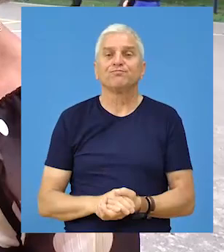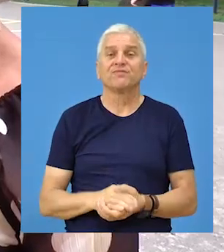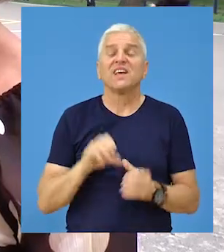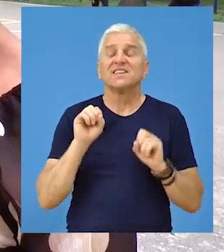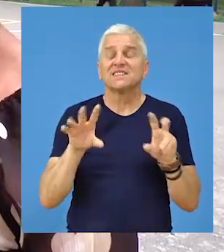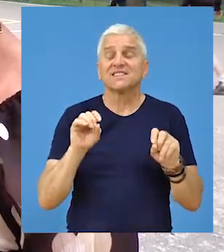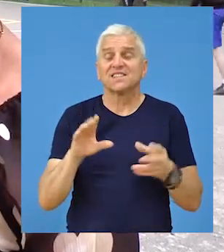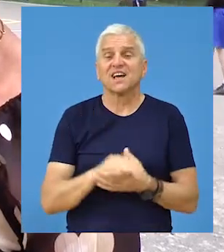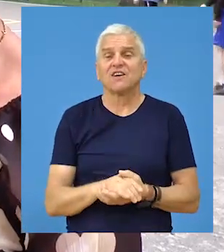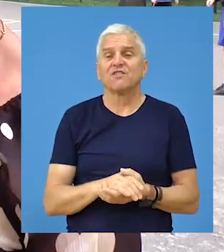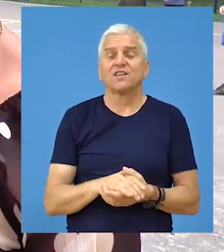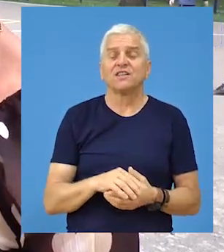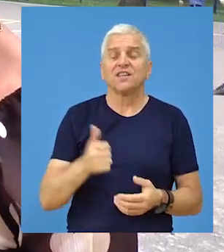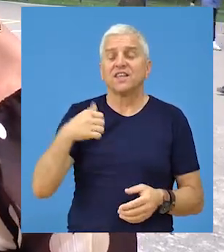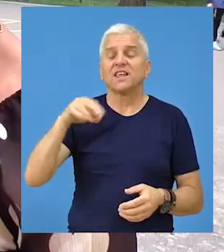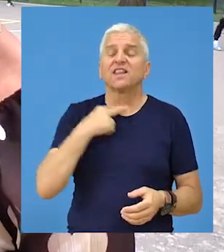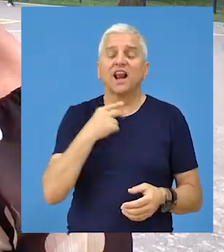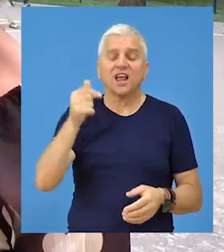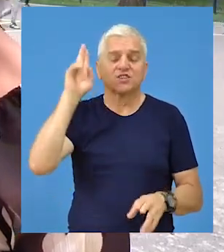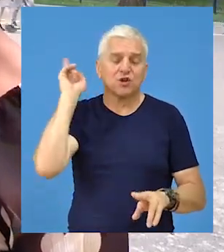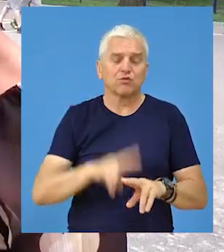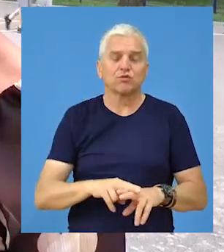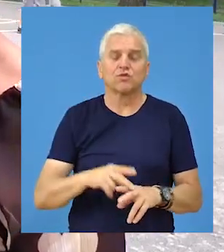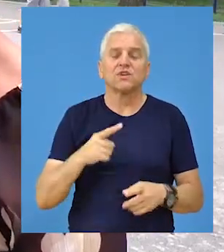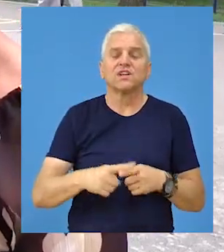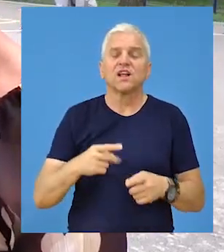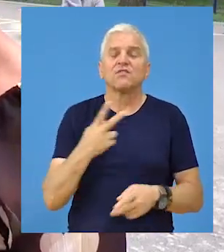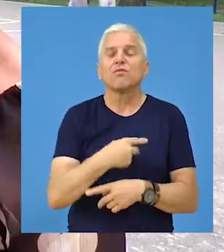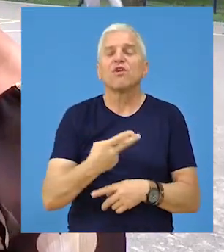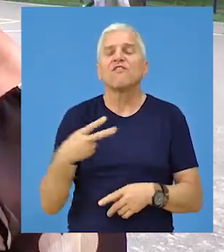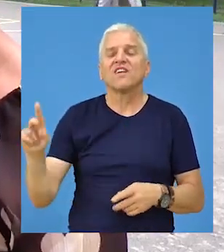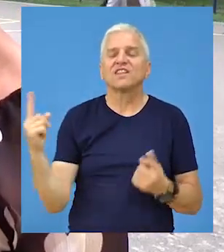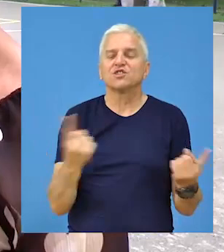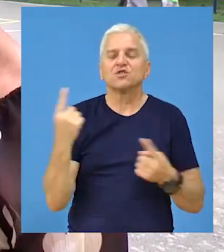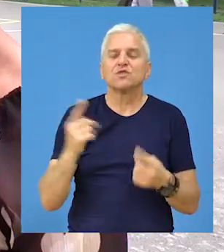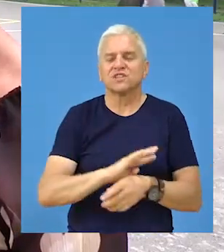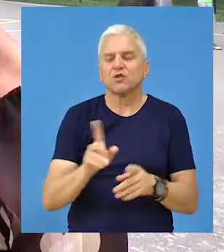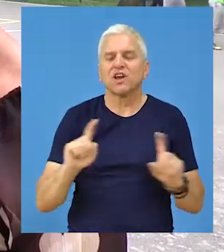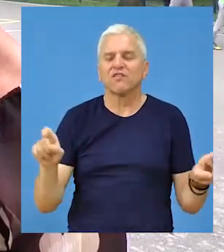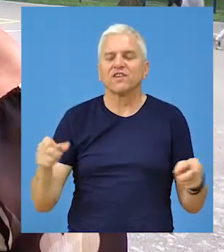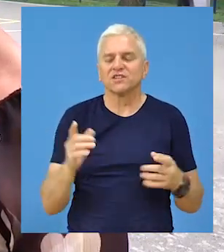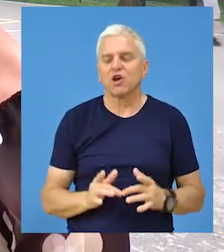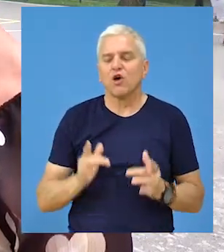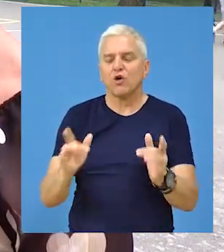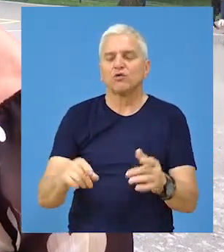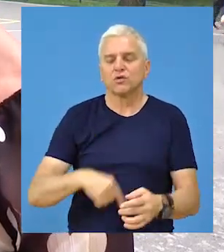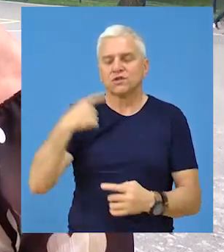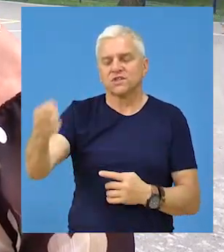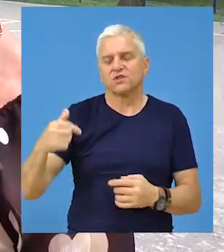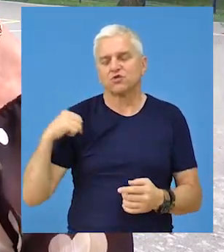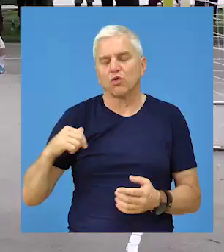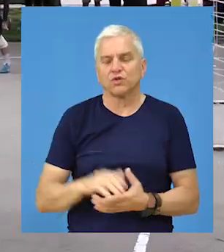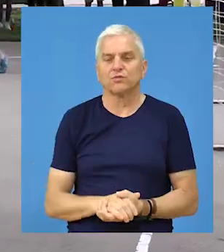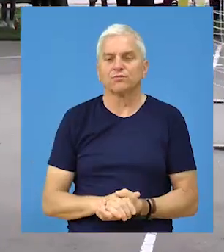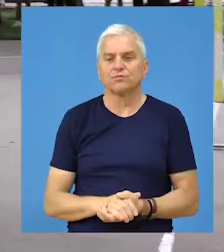Savet je jednoglasno odlučio da zbog vanredne situacije ove godine odložimo za narednu